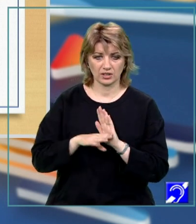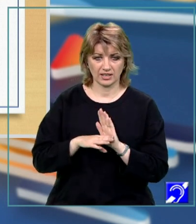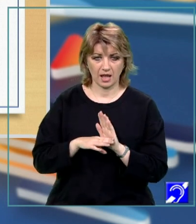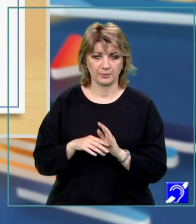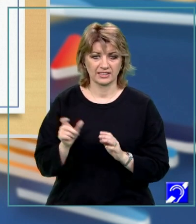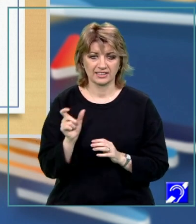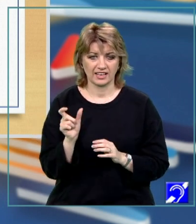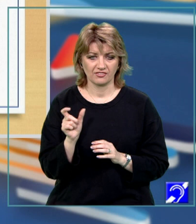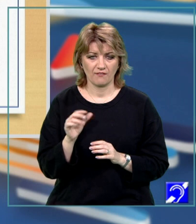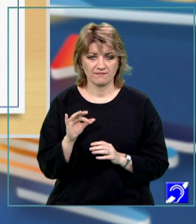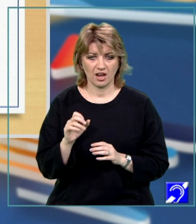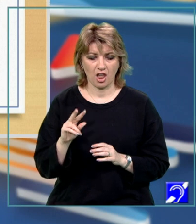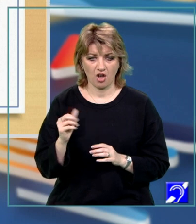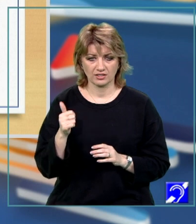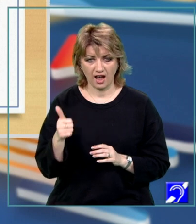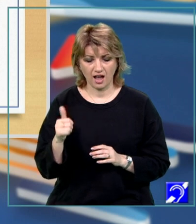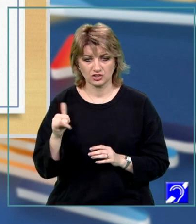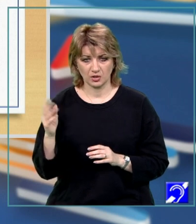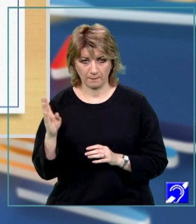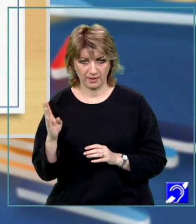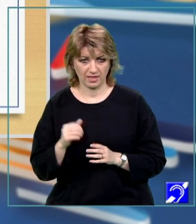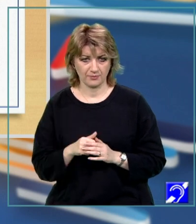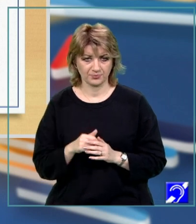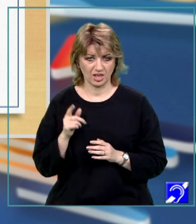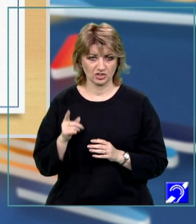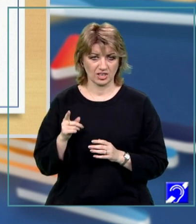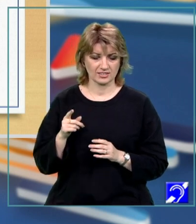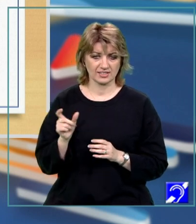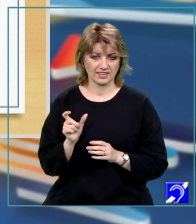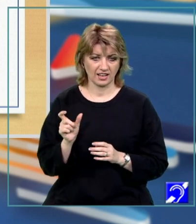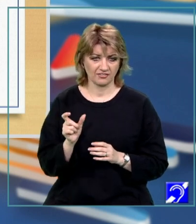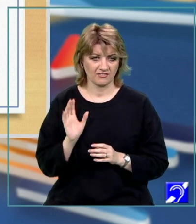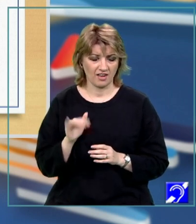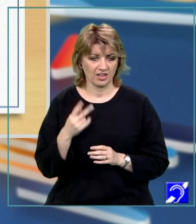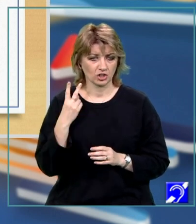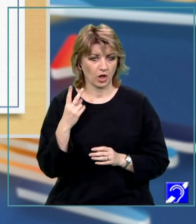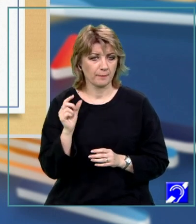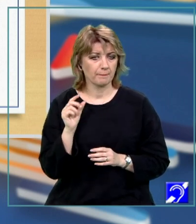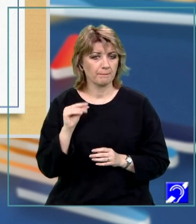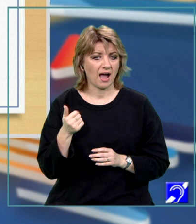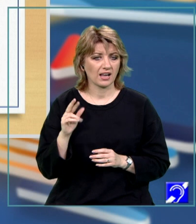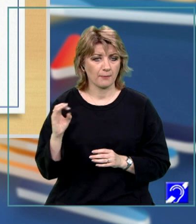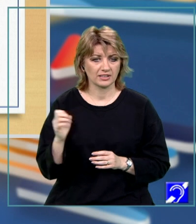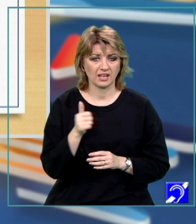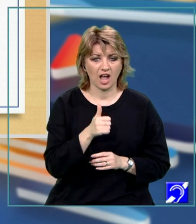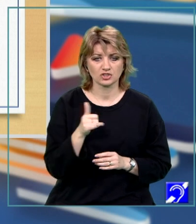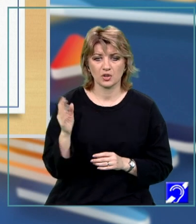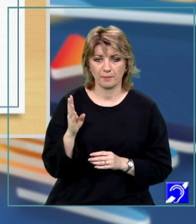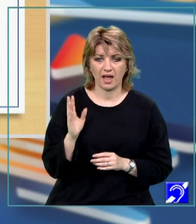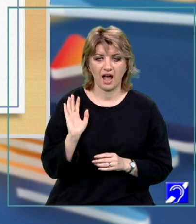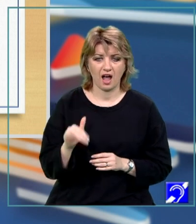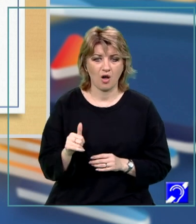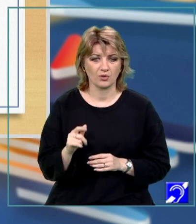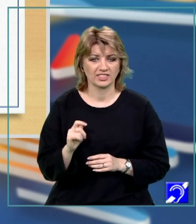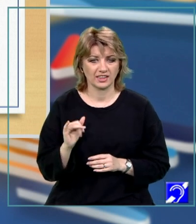interval de float a float b, subprogramul interval, acesta este numele, va avea doi parametri, respectiv a și b, care au